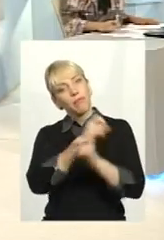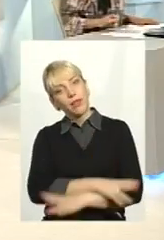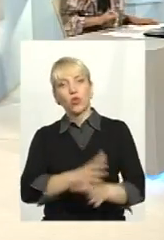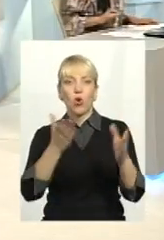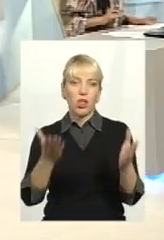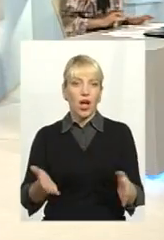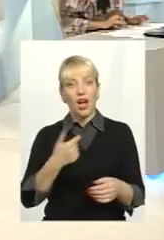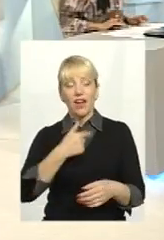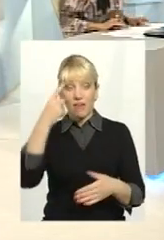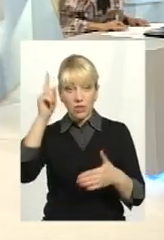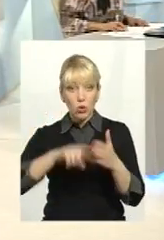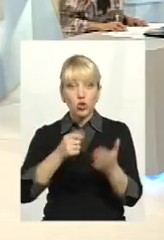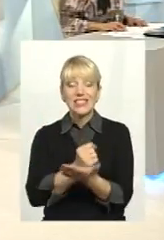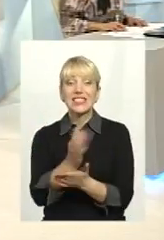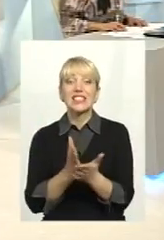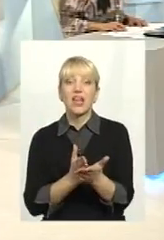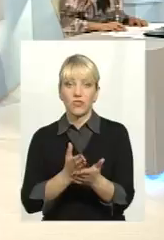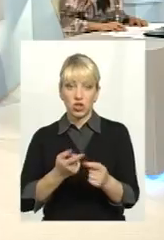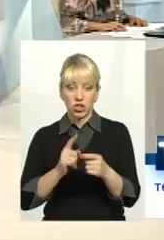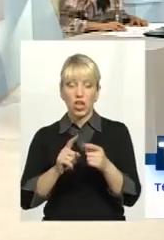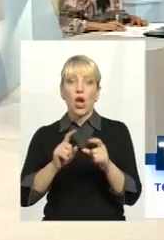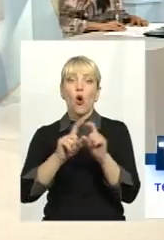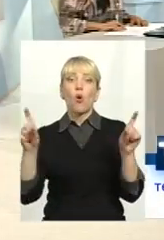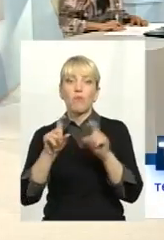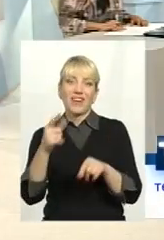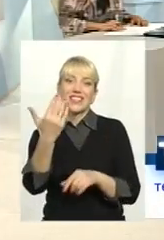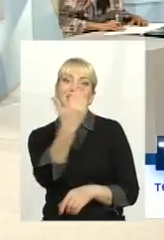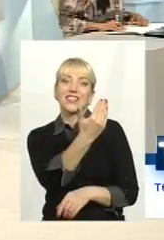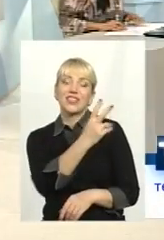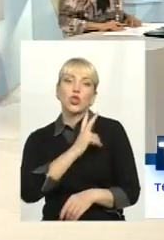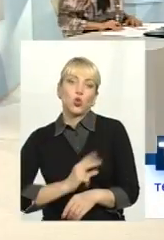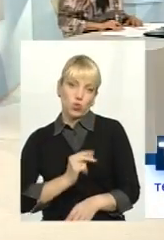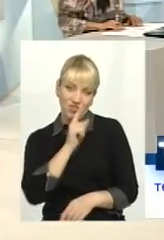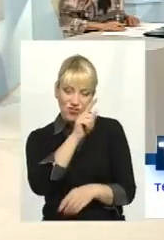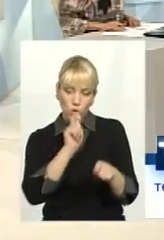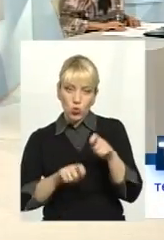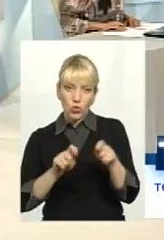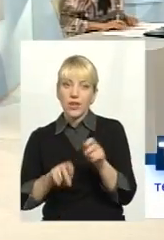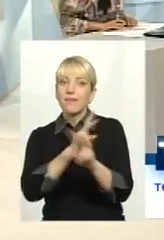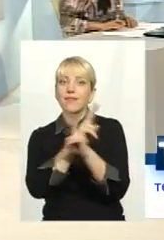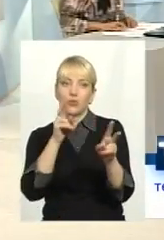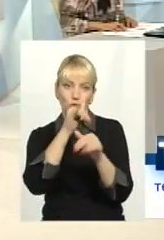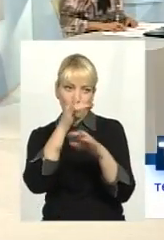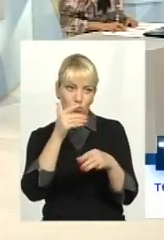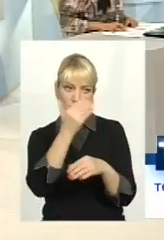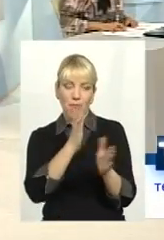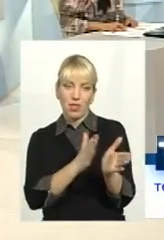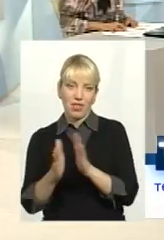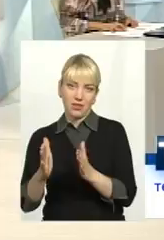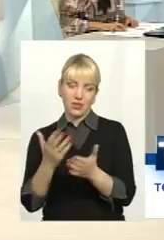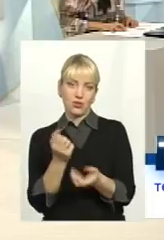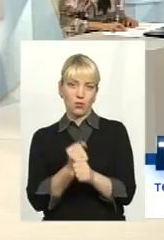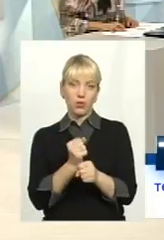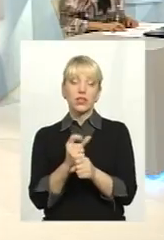запевняю, що ці сервісні компанії, їх дочки 100% і вони іми контролюються. І ніхто не може там навести лад, бо знов